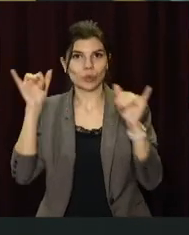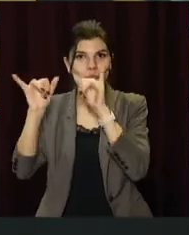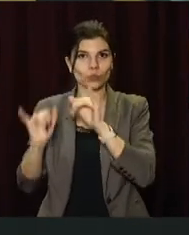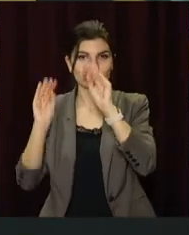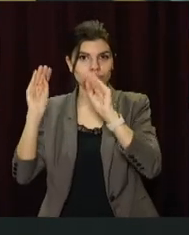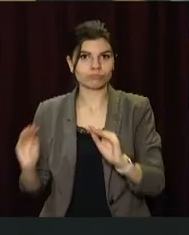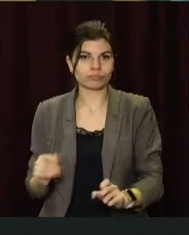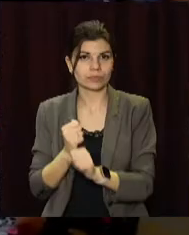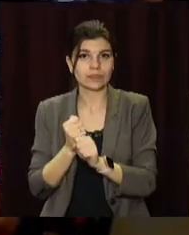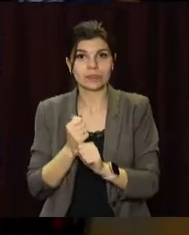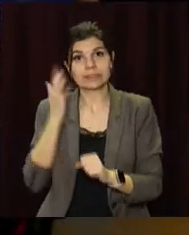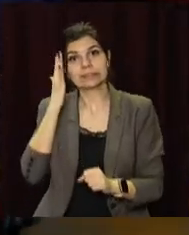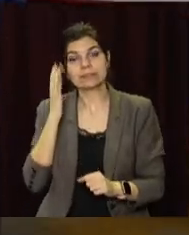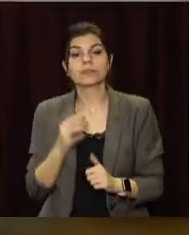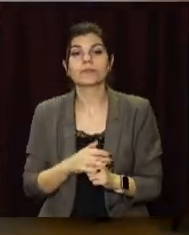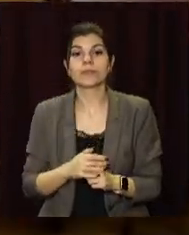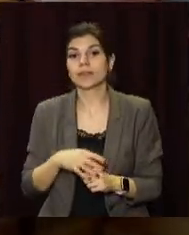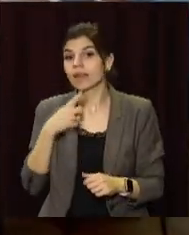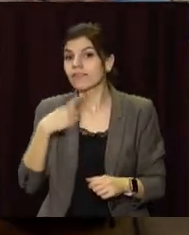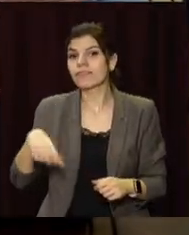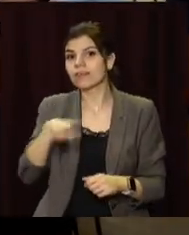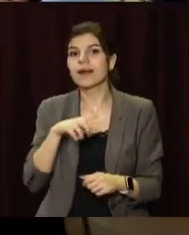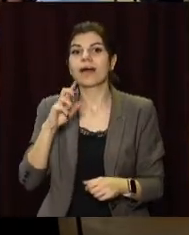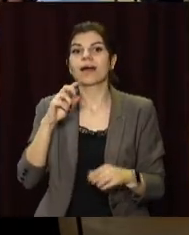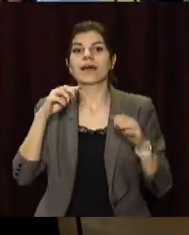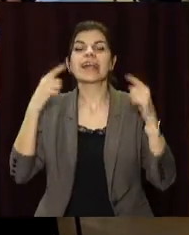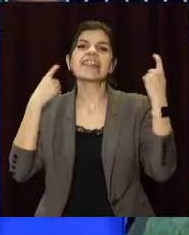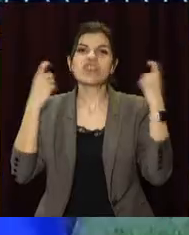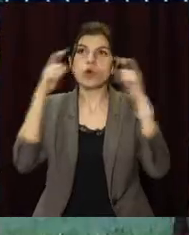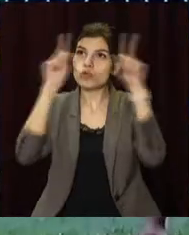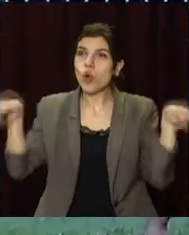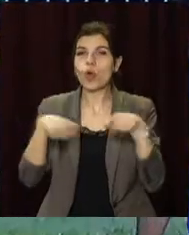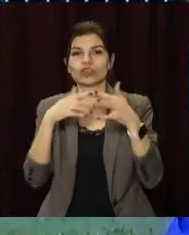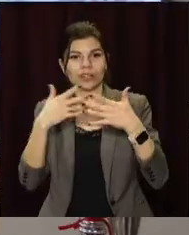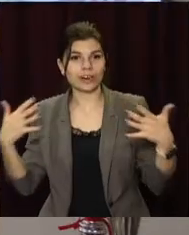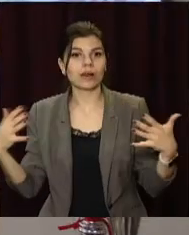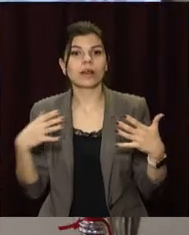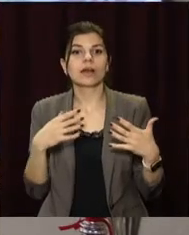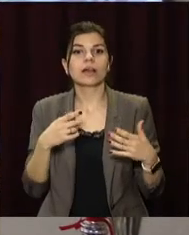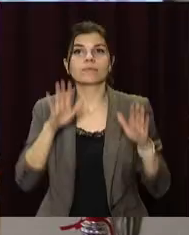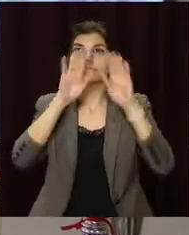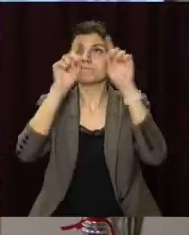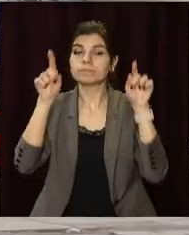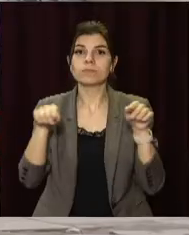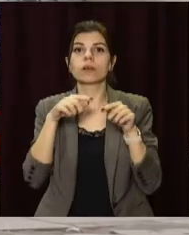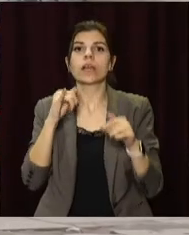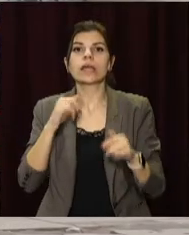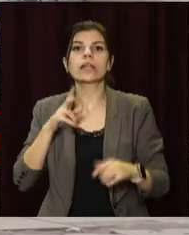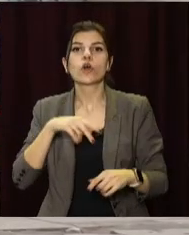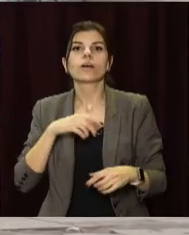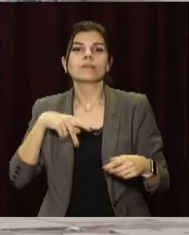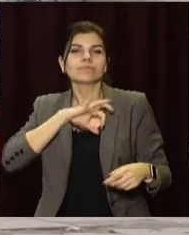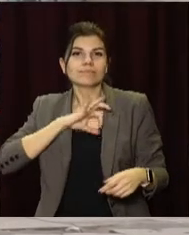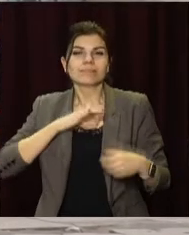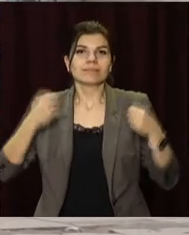Деталі у сюжеті. Тематичні банери, інформаційні дошки про кожний вид спорту, медіаекран та стенди з досягненнями так планують